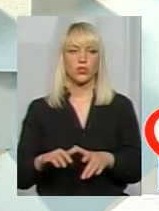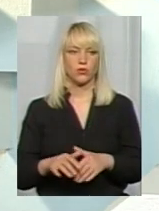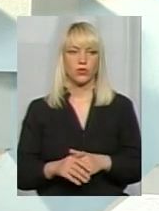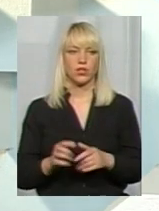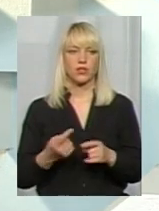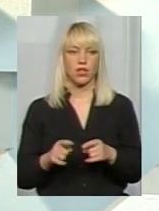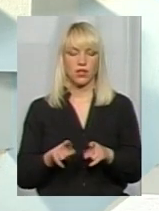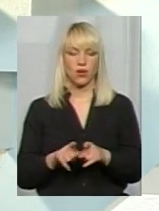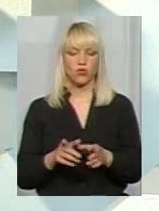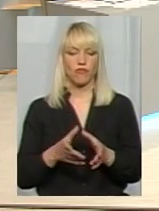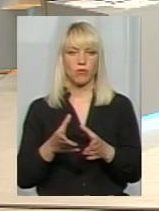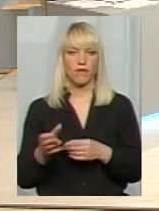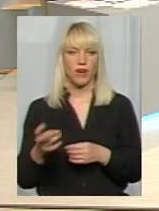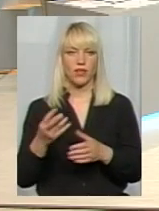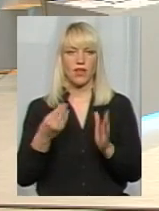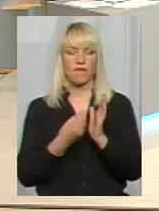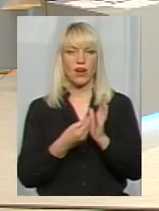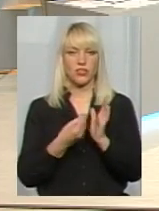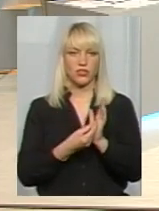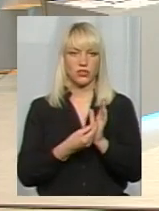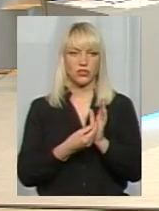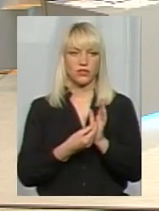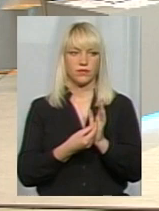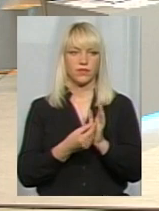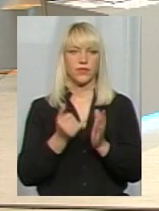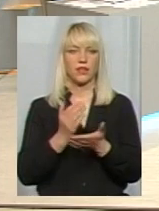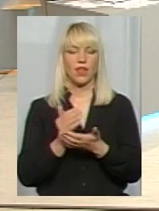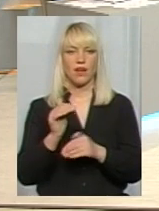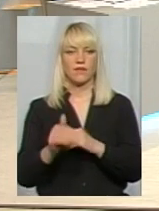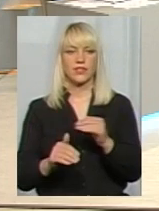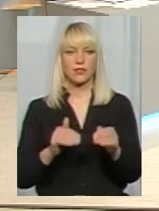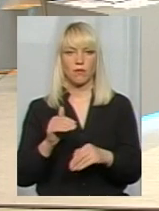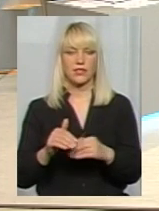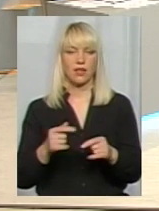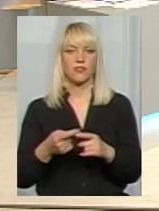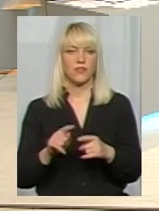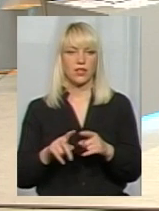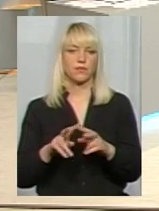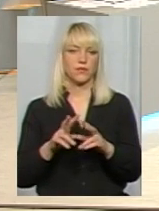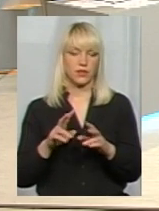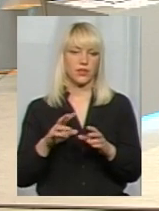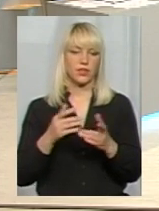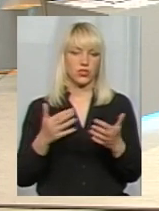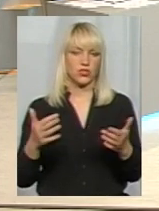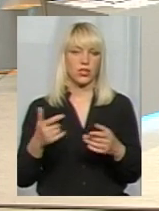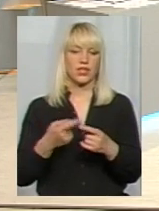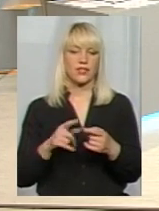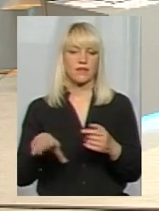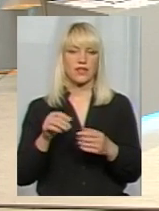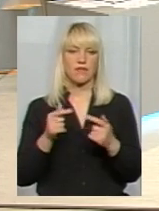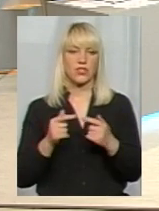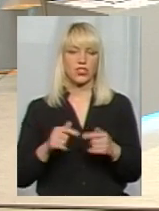теж також впливає на і в ціну. в ці вартість. Ну, і наявність басейнів, інших, тобто це все. Але це вже визначається ось тим